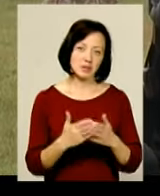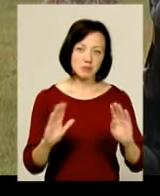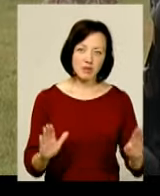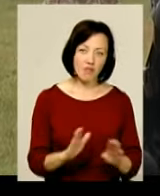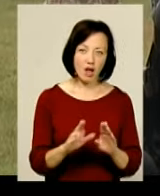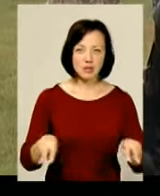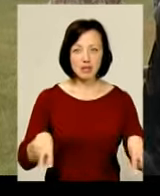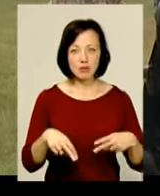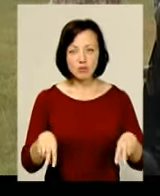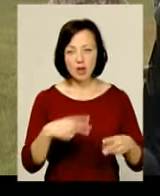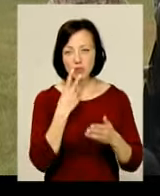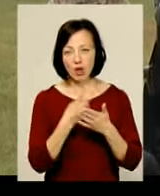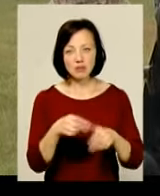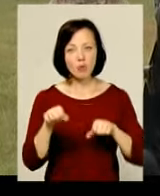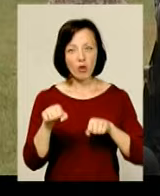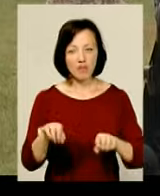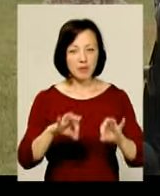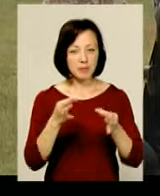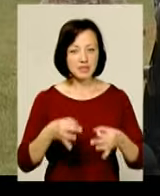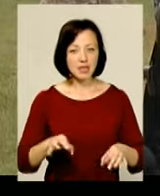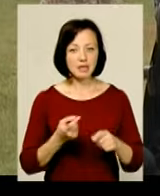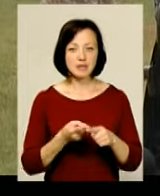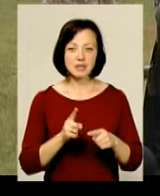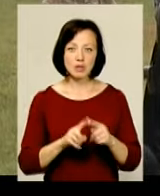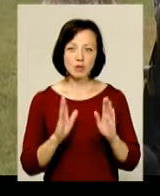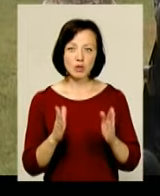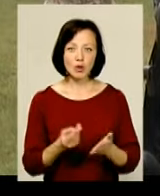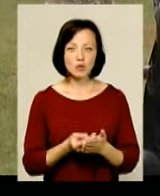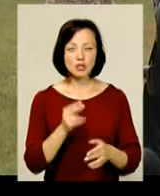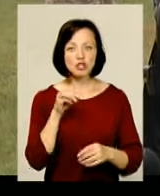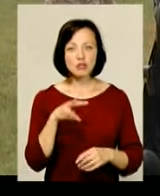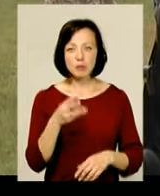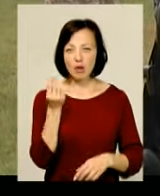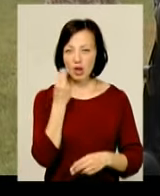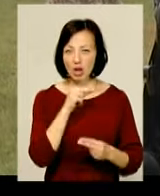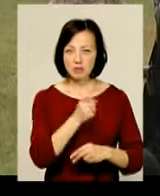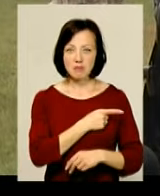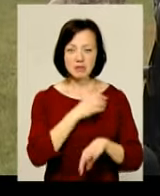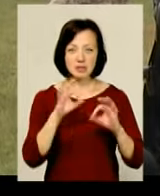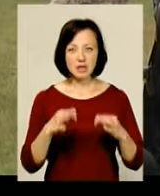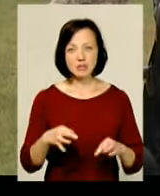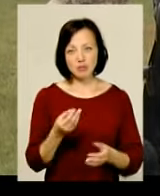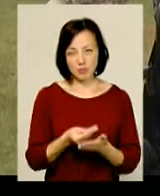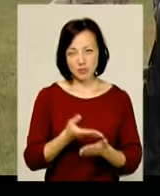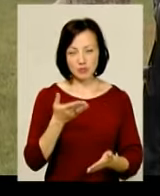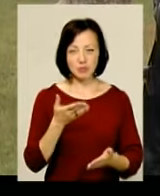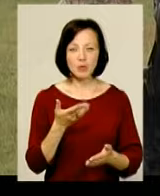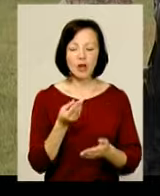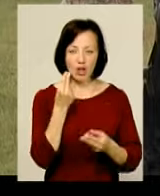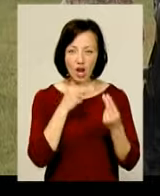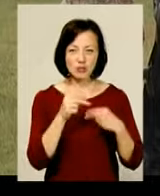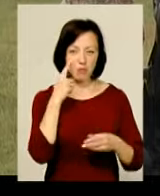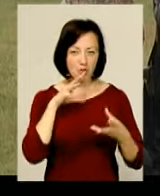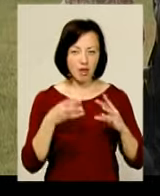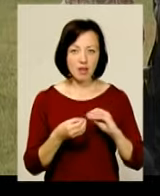співати, танцювати, показувати якісь бойові места, це, звичайно, буде оцінюватися. Чим краще в тебе майстерність, тим більше оцінку будеш мати. Строєва підготовка